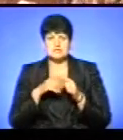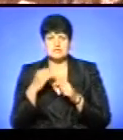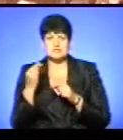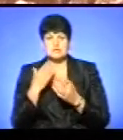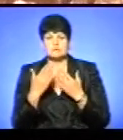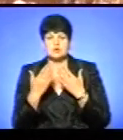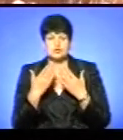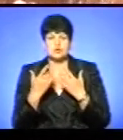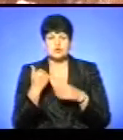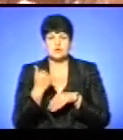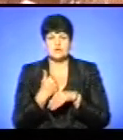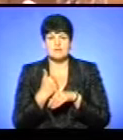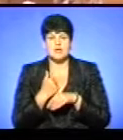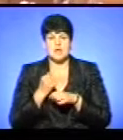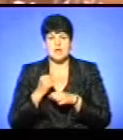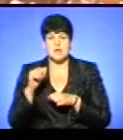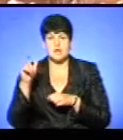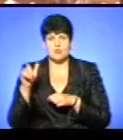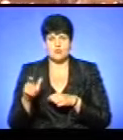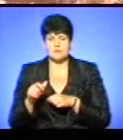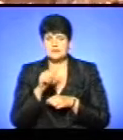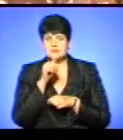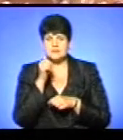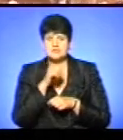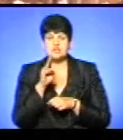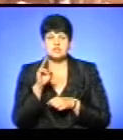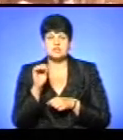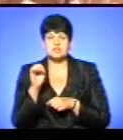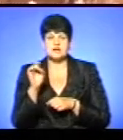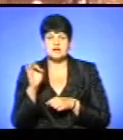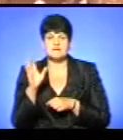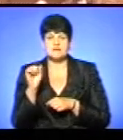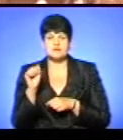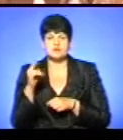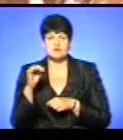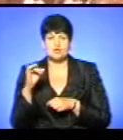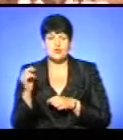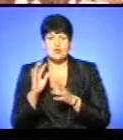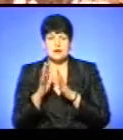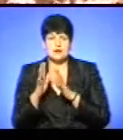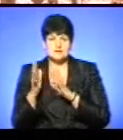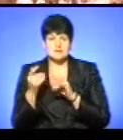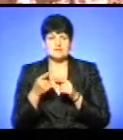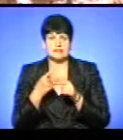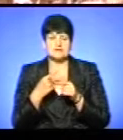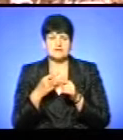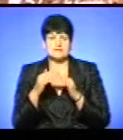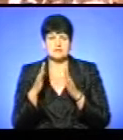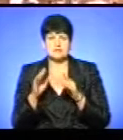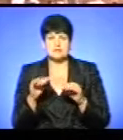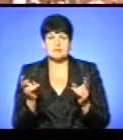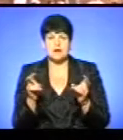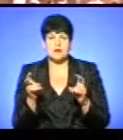слідкуючи за головними героями таємниці Шервоцького лісу, бо саме так називається цей табір. Діти приходять